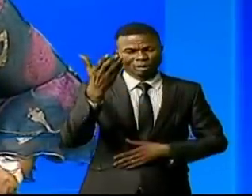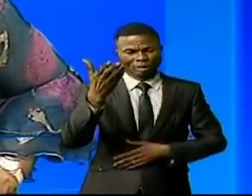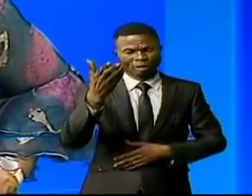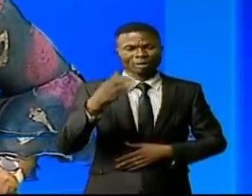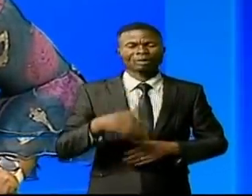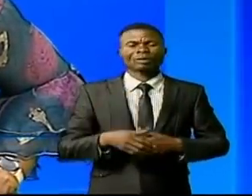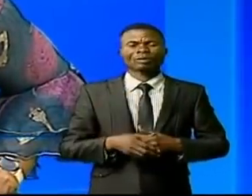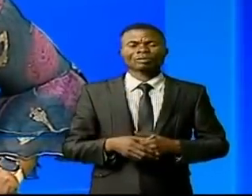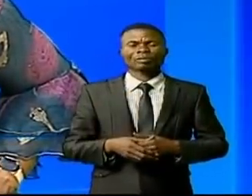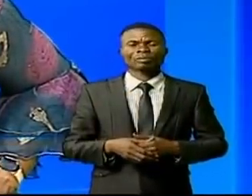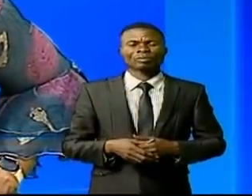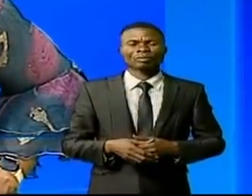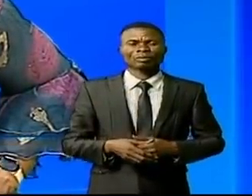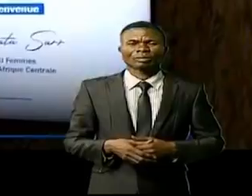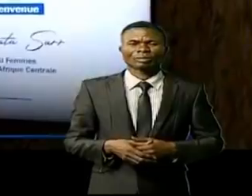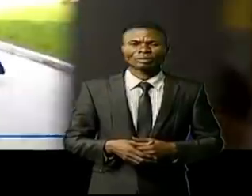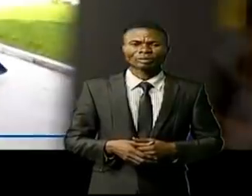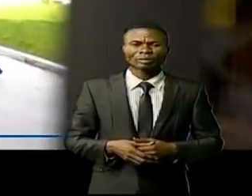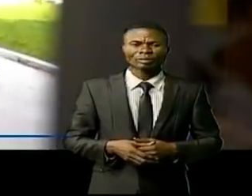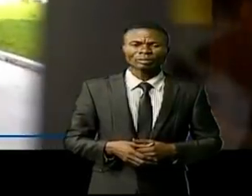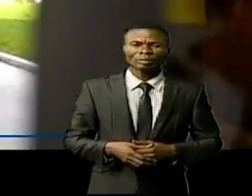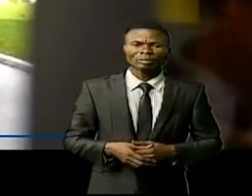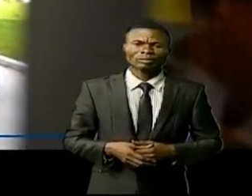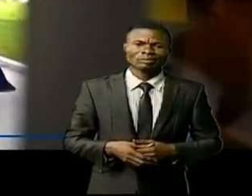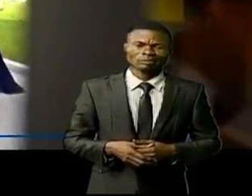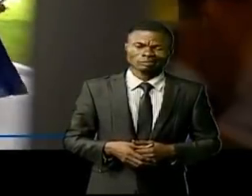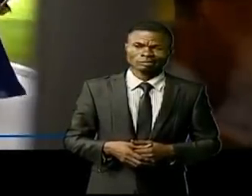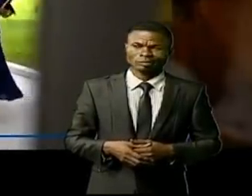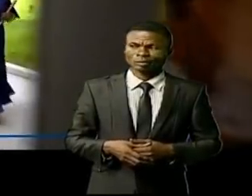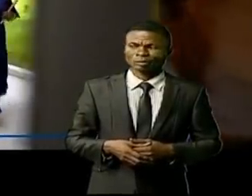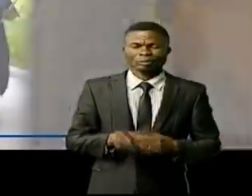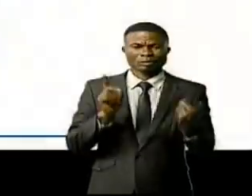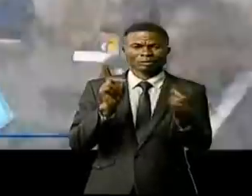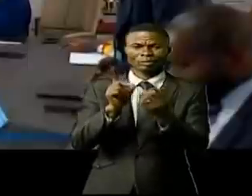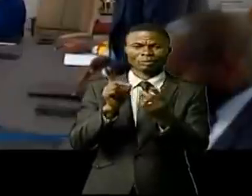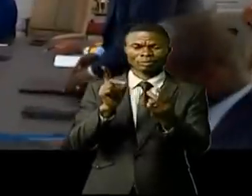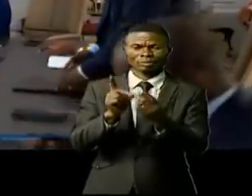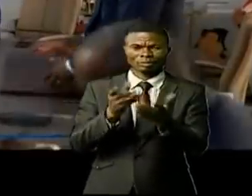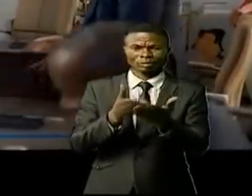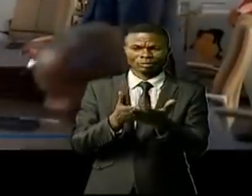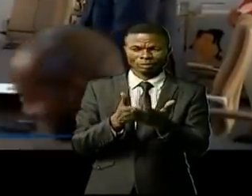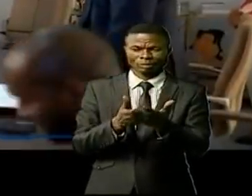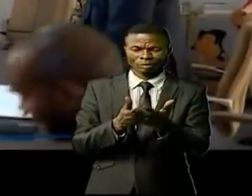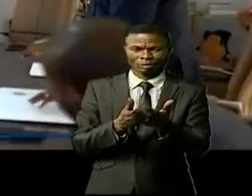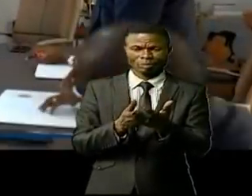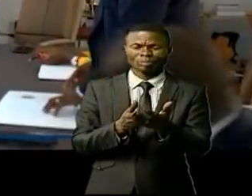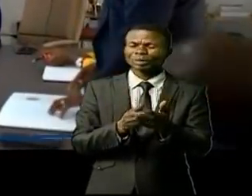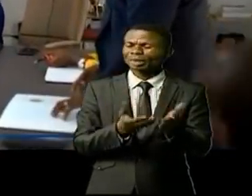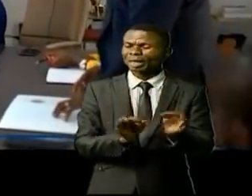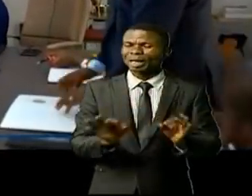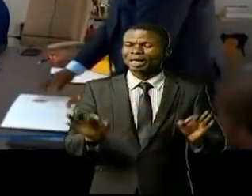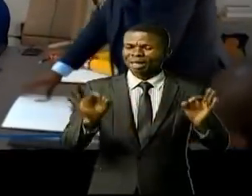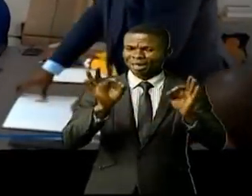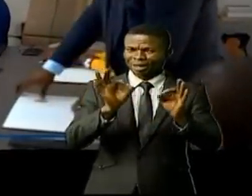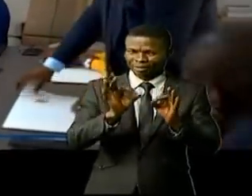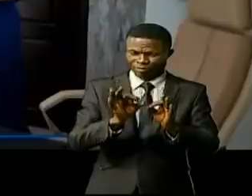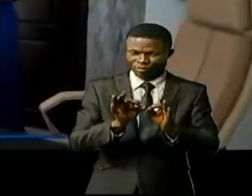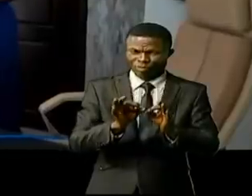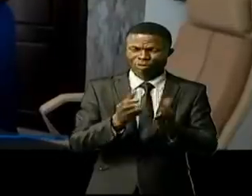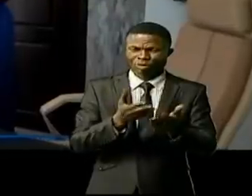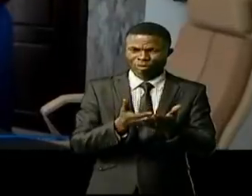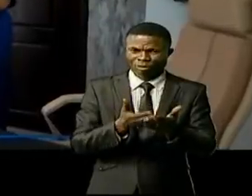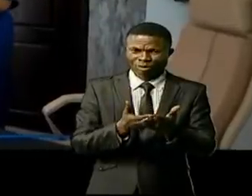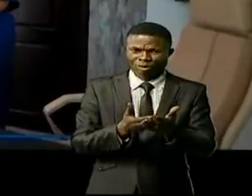Bayitoumbo et Charmant Ledo. Une rencontre à première vue simple et pourtant très significative du fait qu'elle s'est ténue